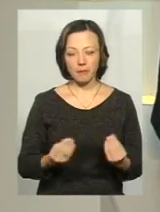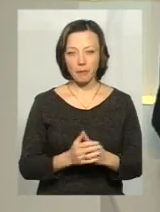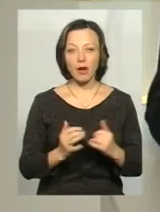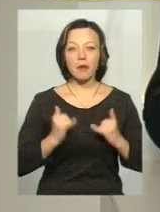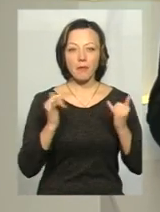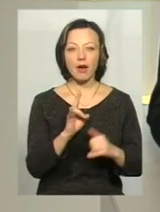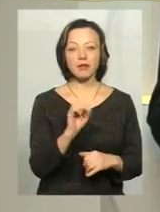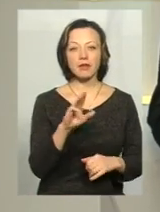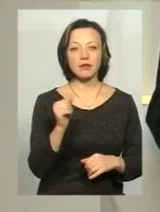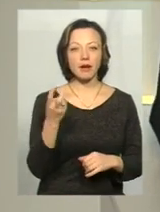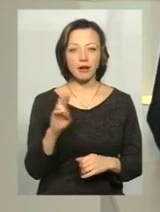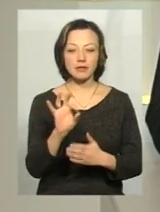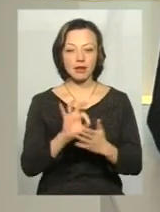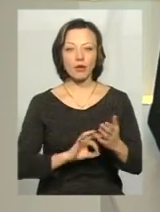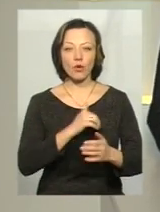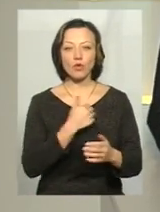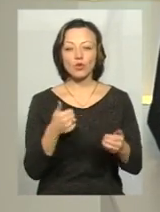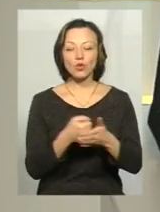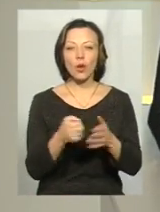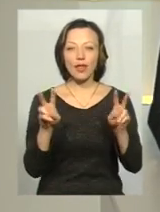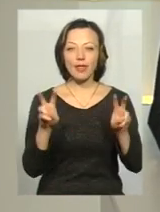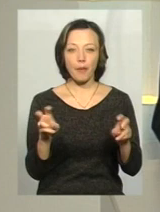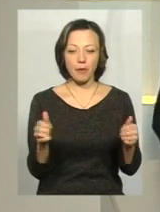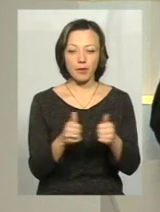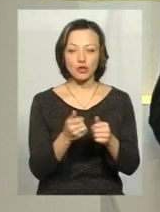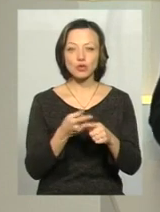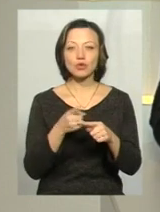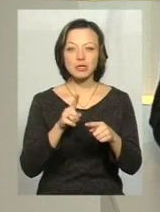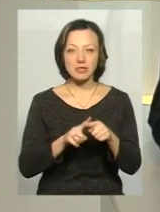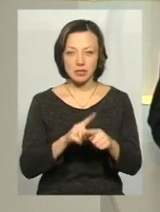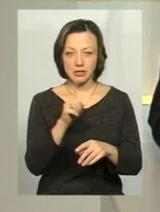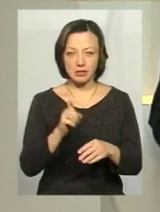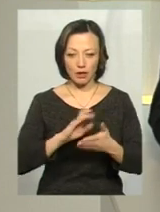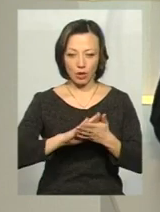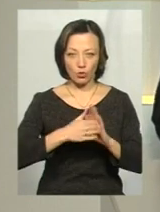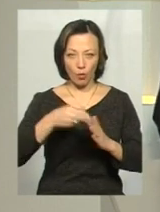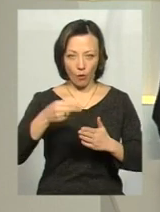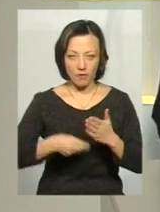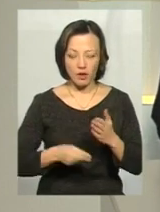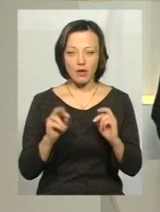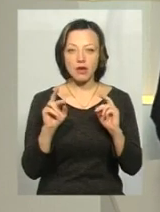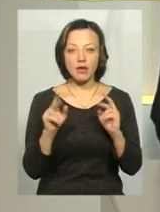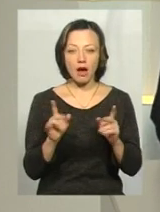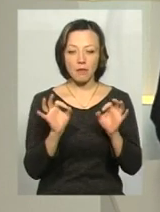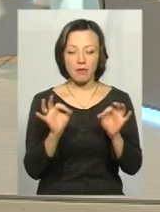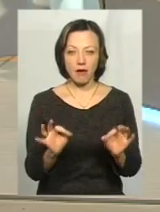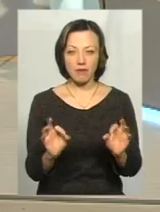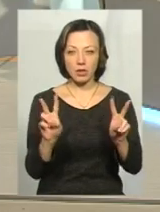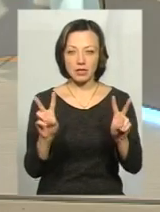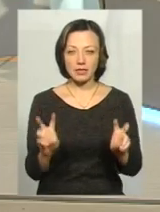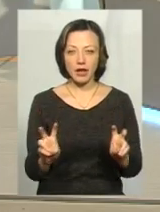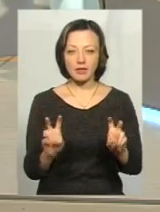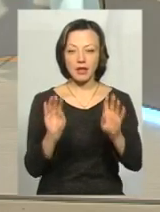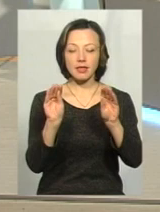зразу хочу до теми ближче. Що ж це за договір, точніше, як він навіть правильно називається,